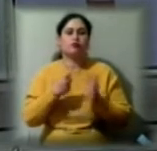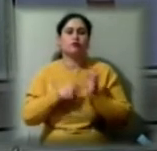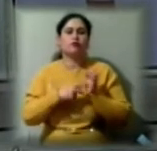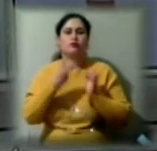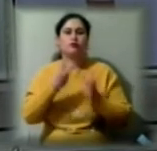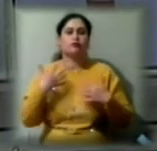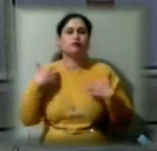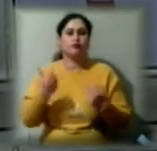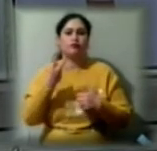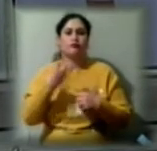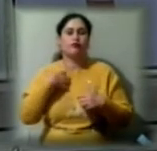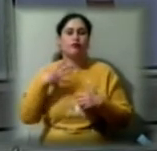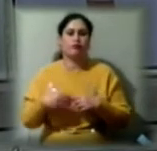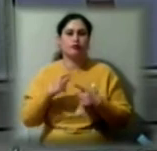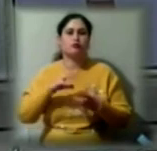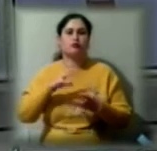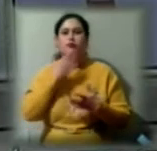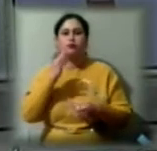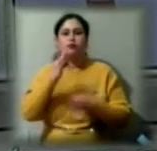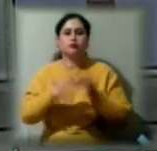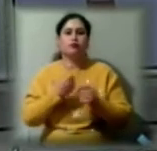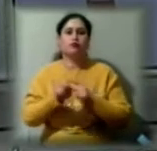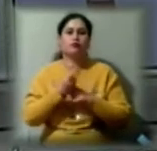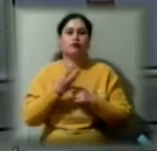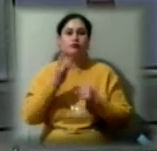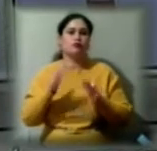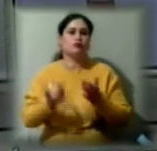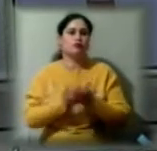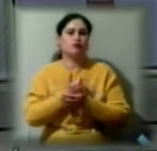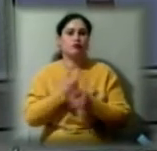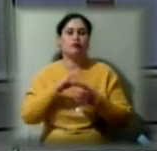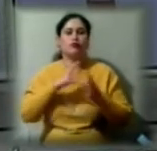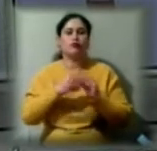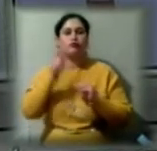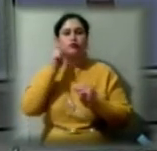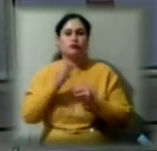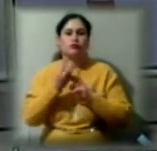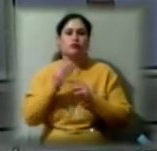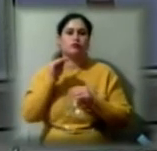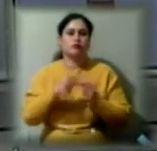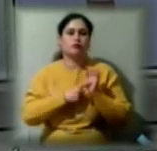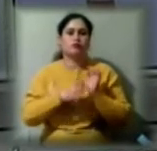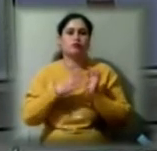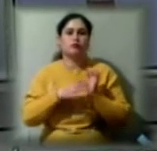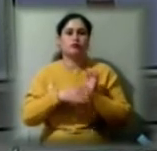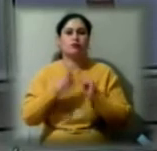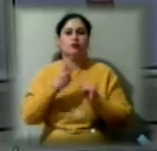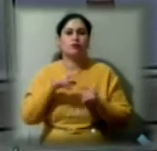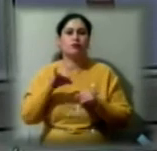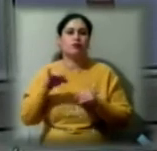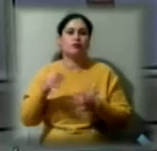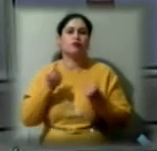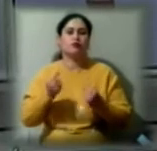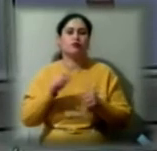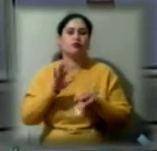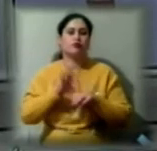двоє померло. За останню добу виявили три нові випадки. Загалом в Україні 13 691 лабораторно підтверджений випадок